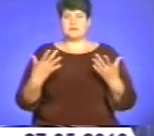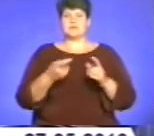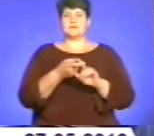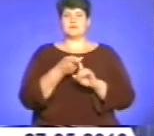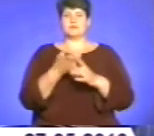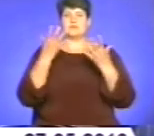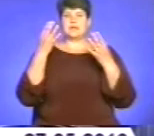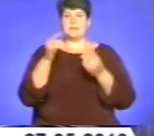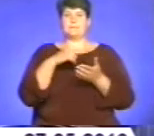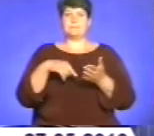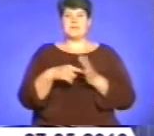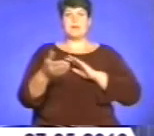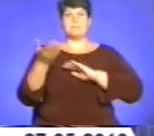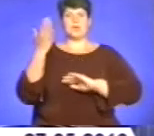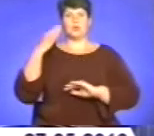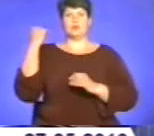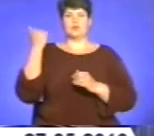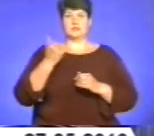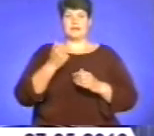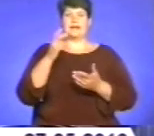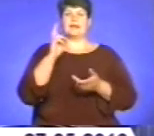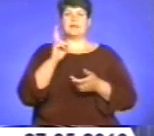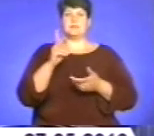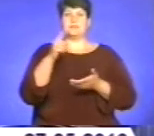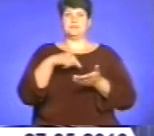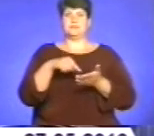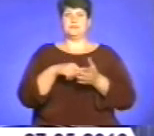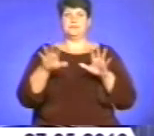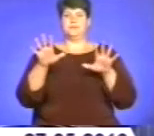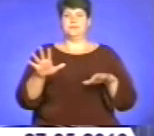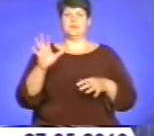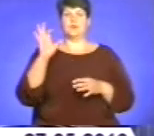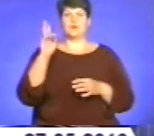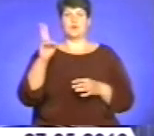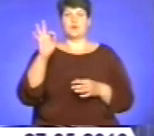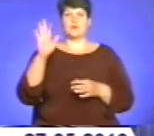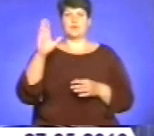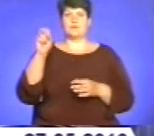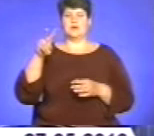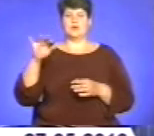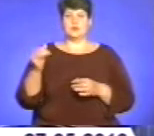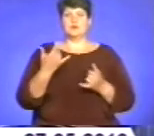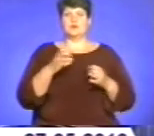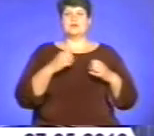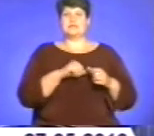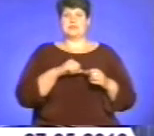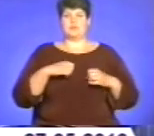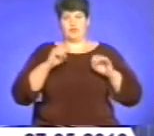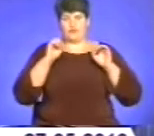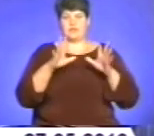Дня міста минулої неділі Кременецький міський голова Олексій Ковальчук завдяки самовідданій праці,